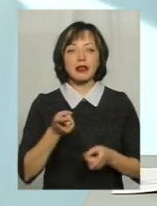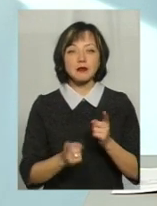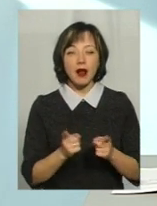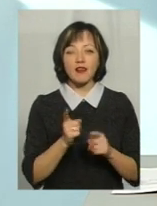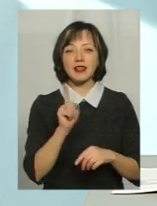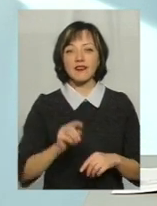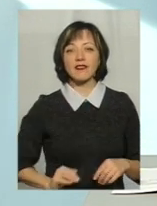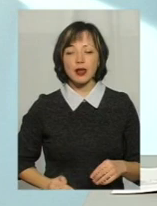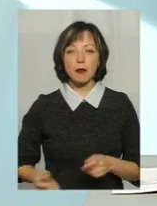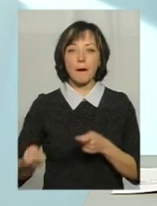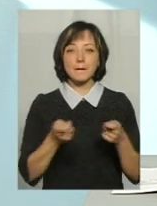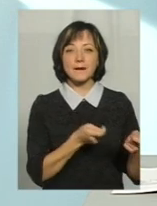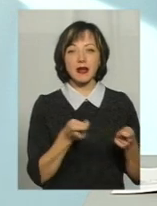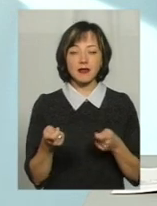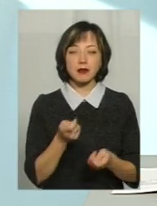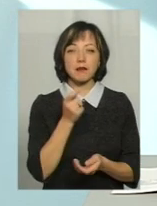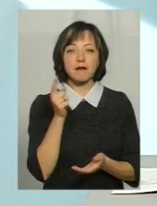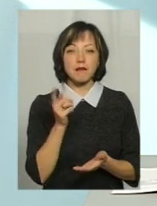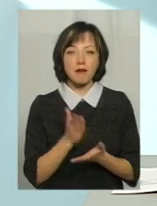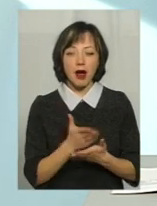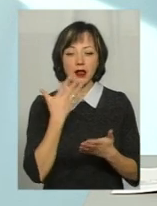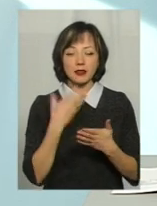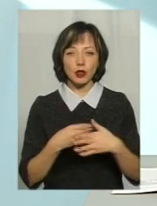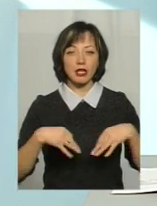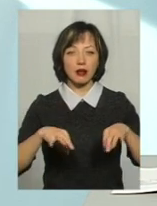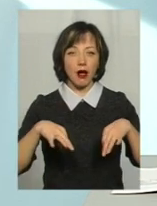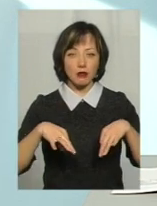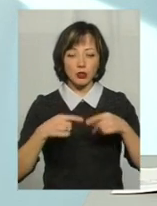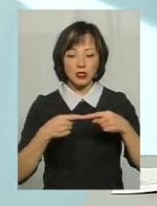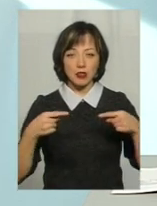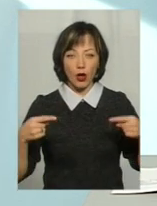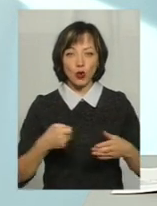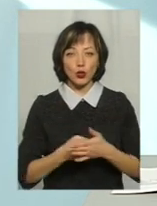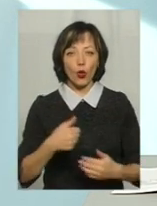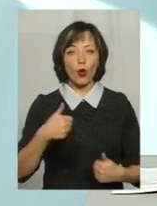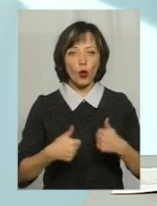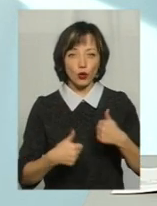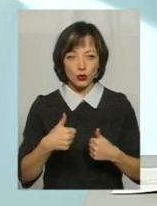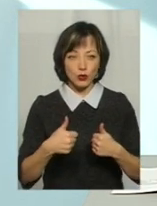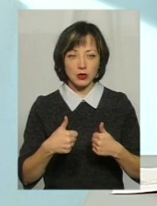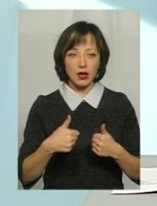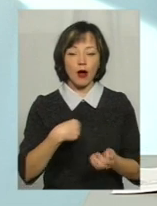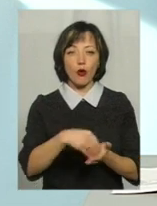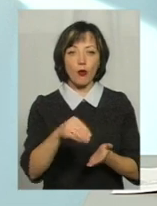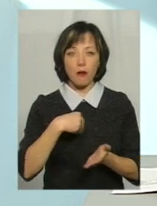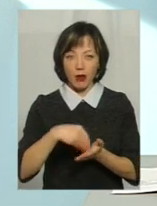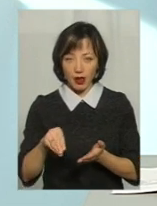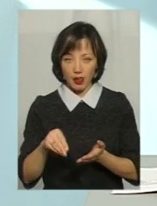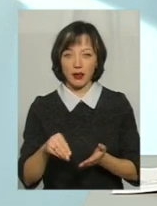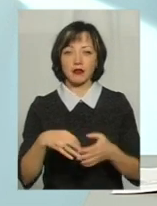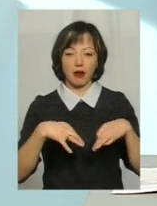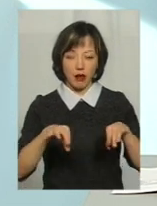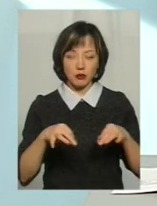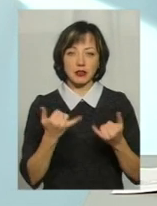перевізники, які мали, мали своїх транспортних засобів, вони до конкурсу покупляли нові транспортні засоби, вони вже